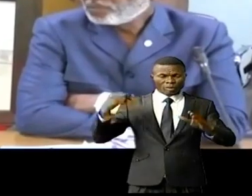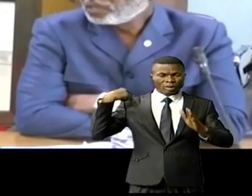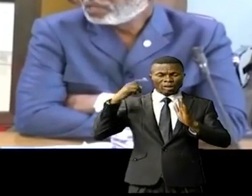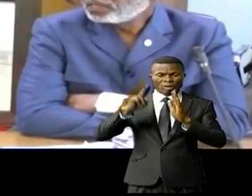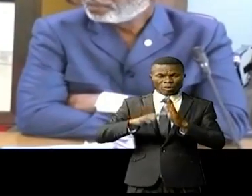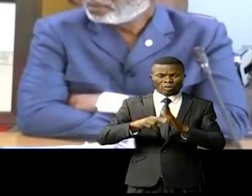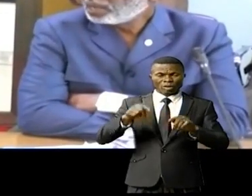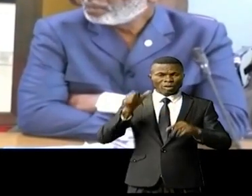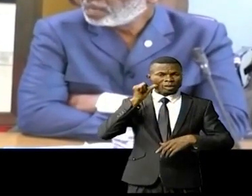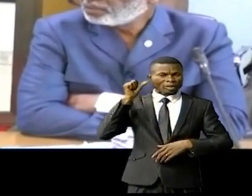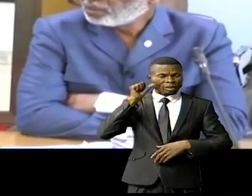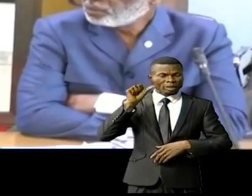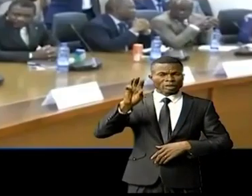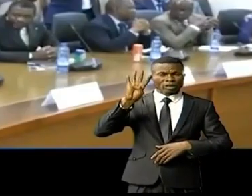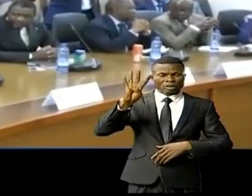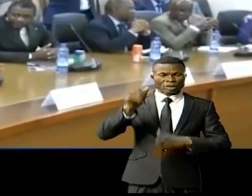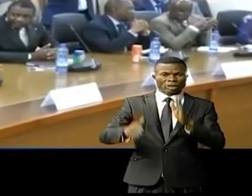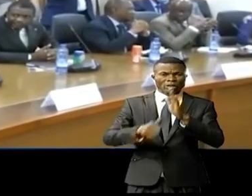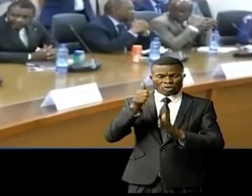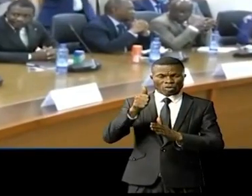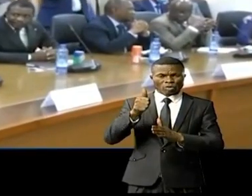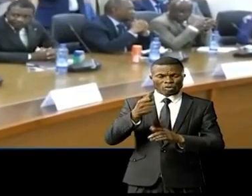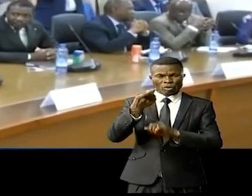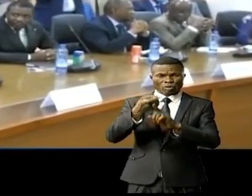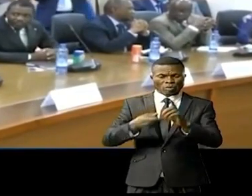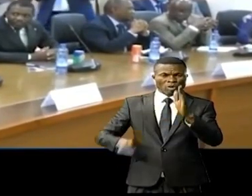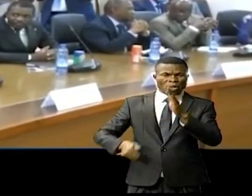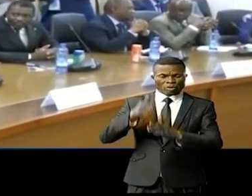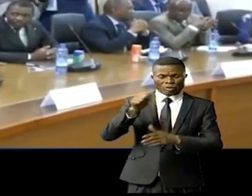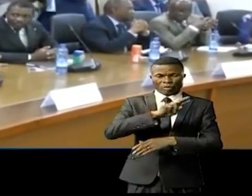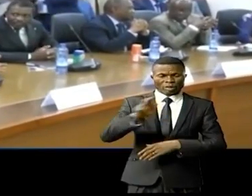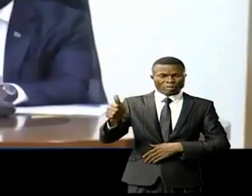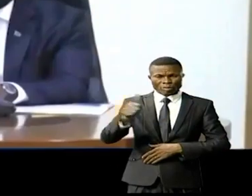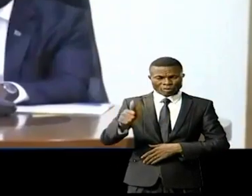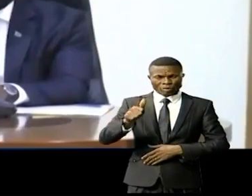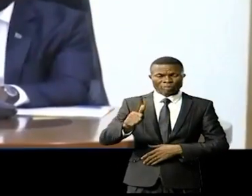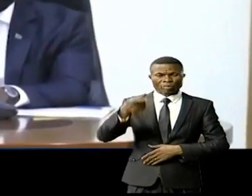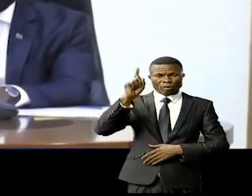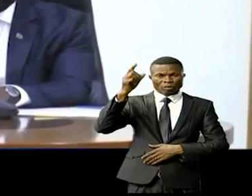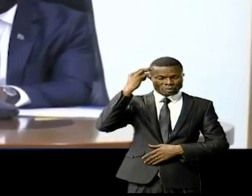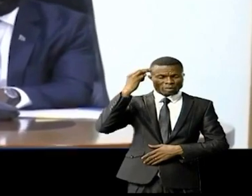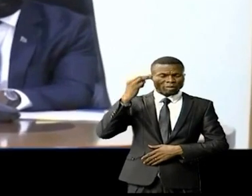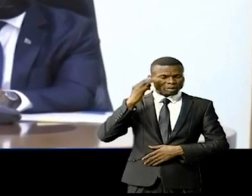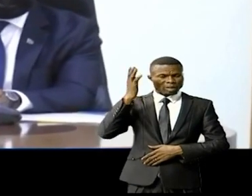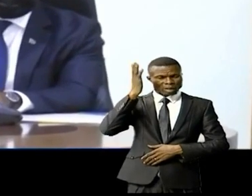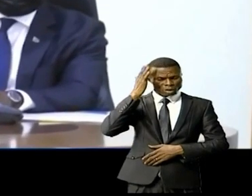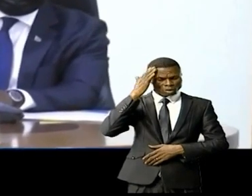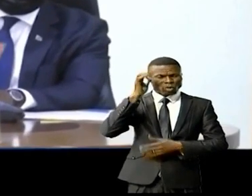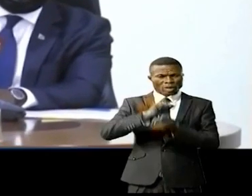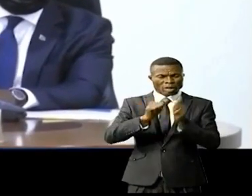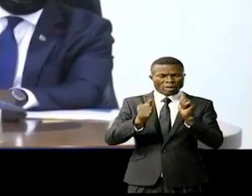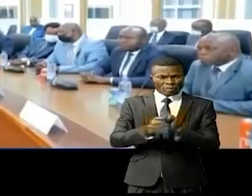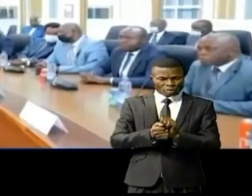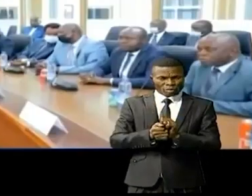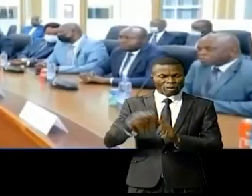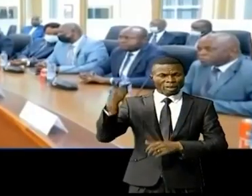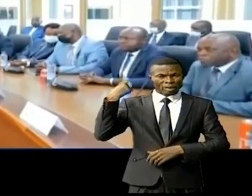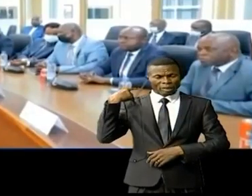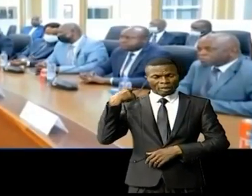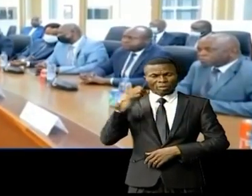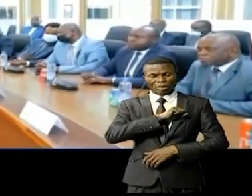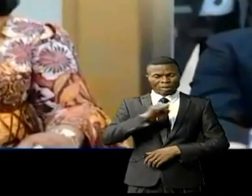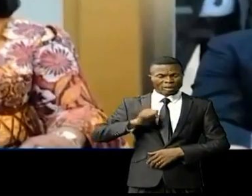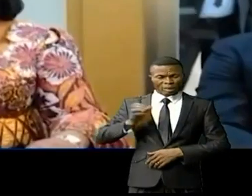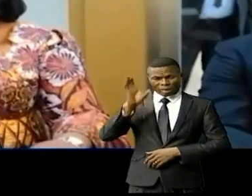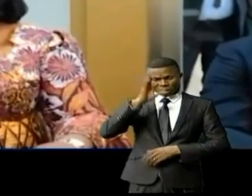jeudi 11 novembre 2021, le chef de l'exécutif national a voulu recueillir les préoccupations de ses élus pour